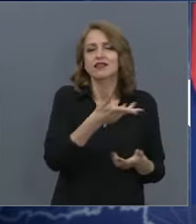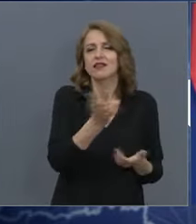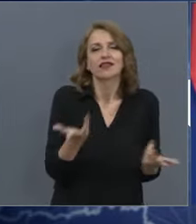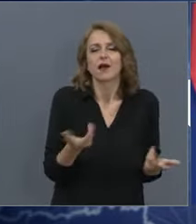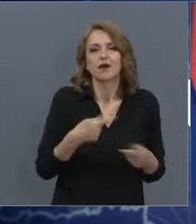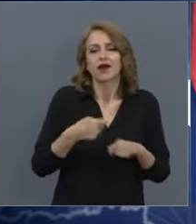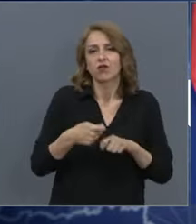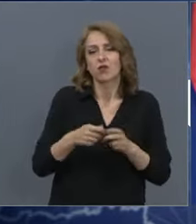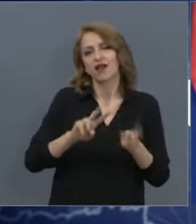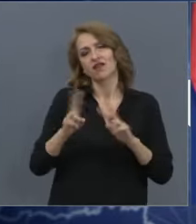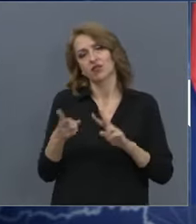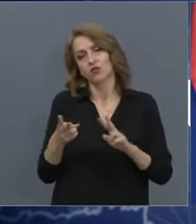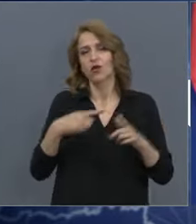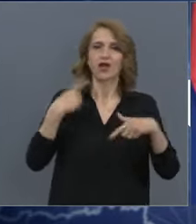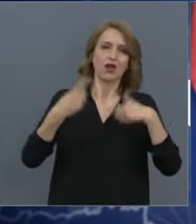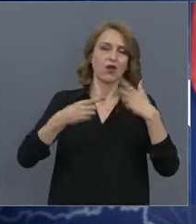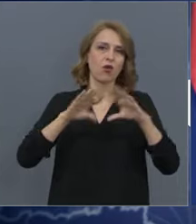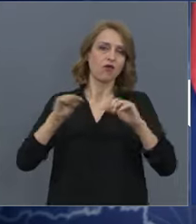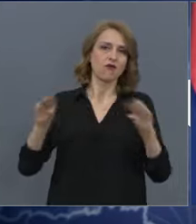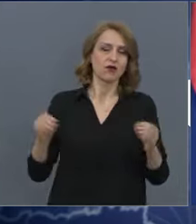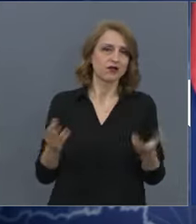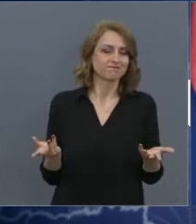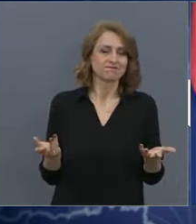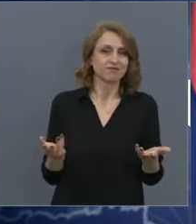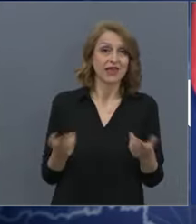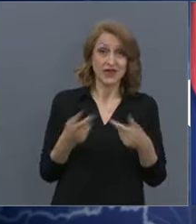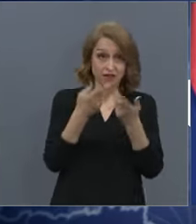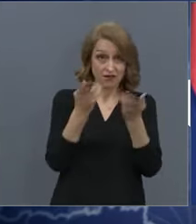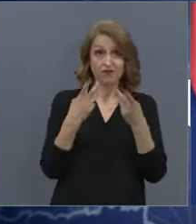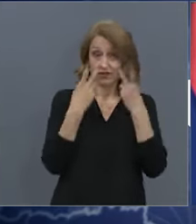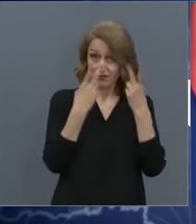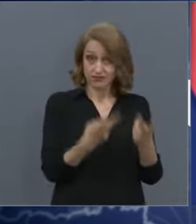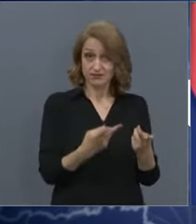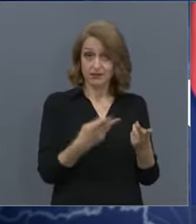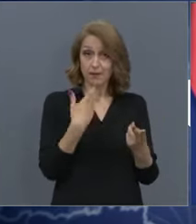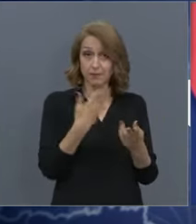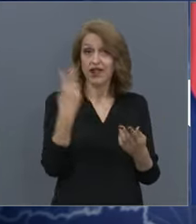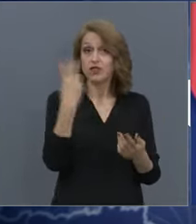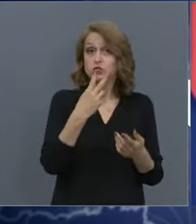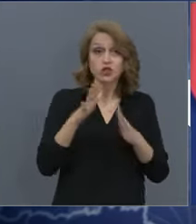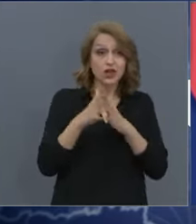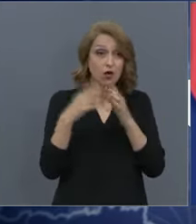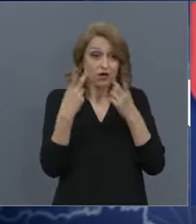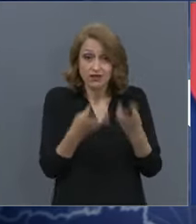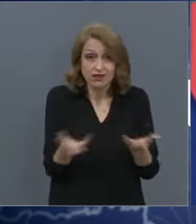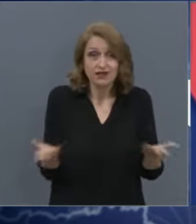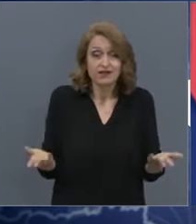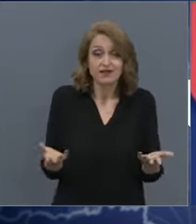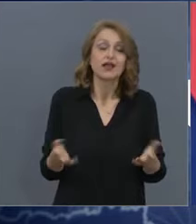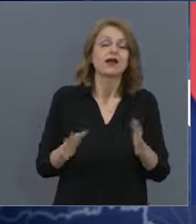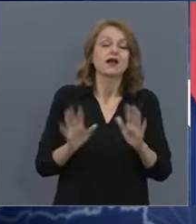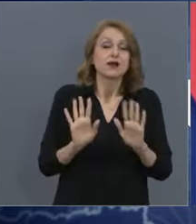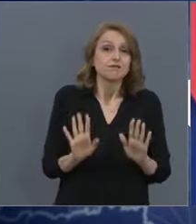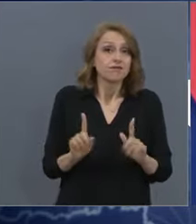Те няма кога да правят. пред очите на хората се случи всичко това. За радост,